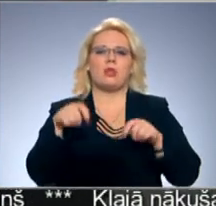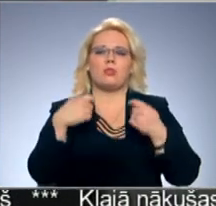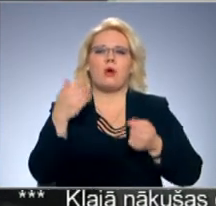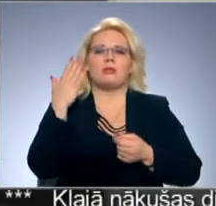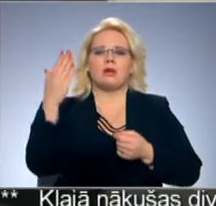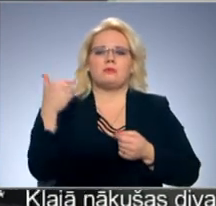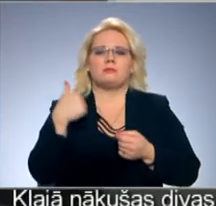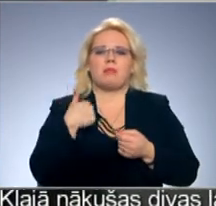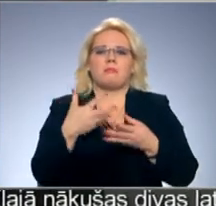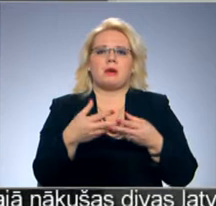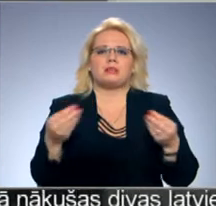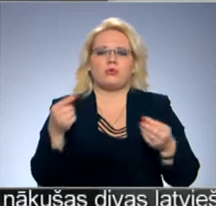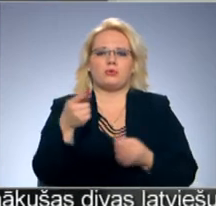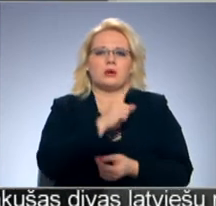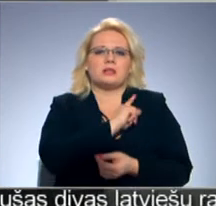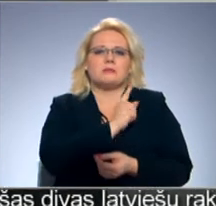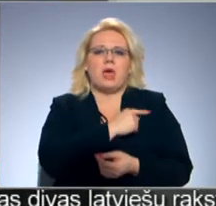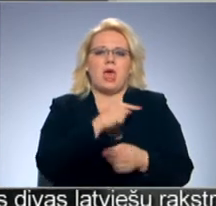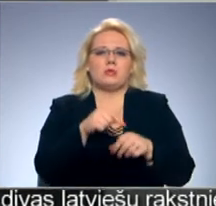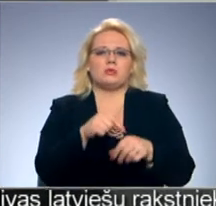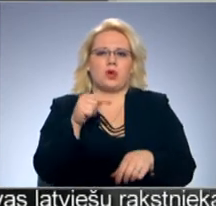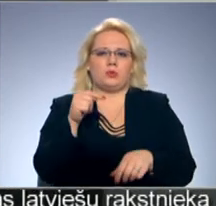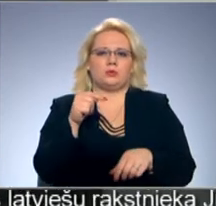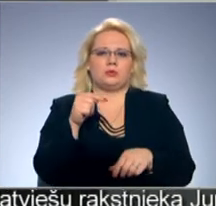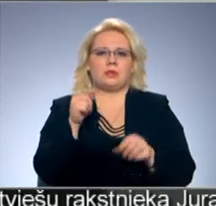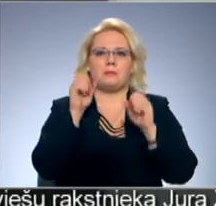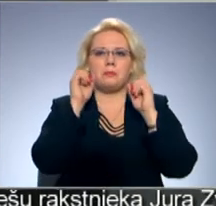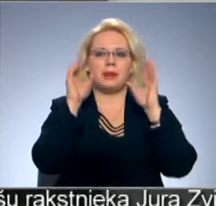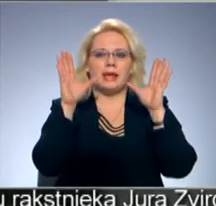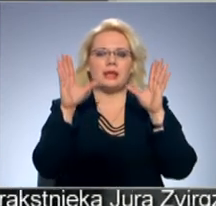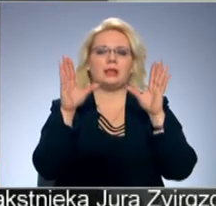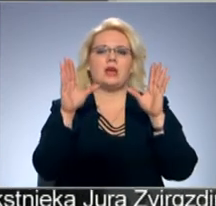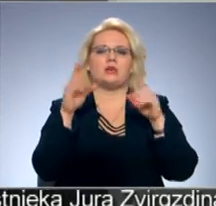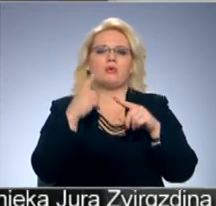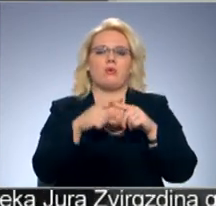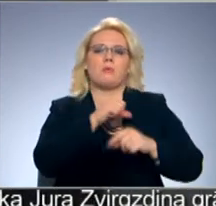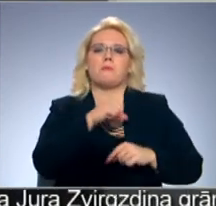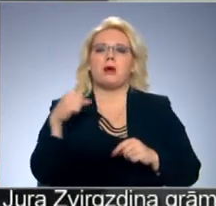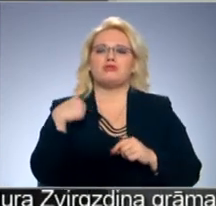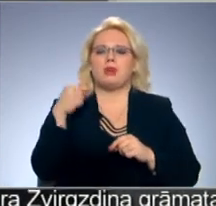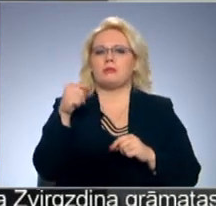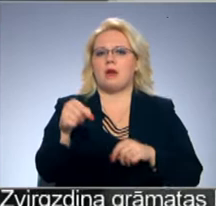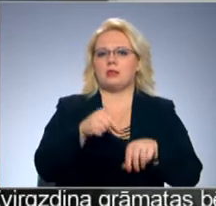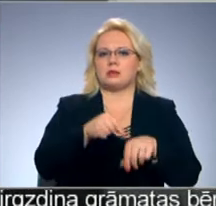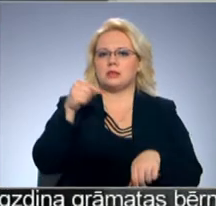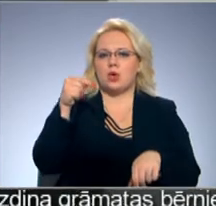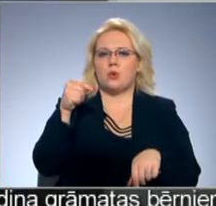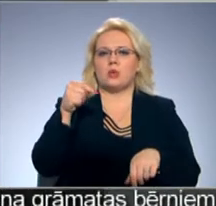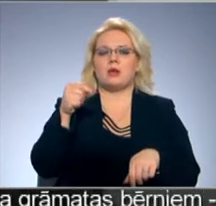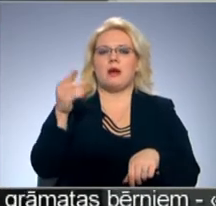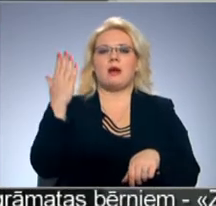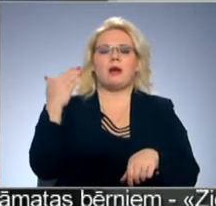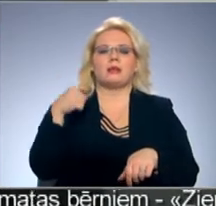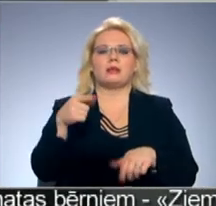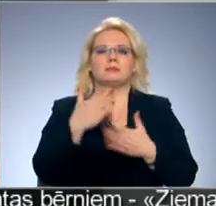pazaudēt to spēju sajust, brīnīties. Man pašai tāda sajūta liekas, ja tas kādreiz